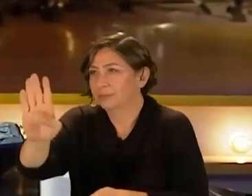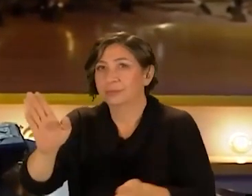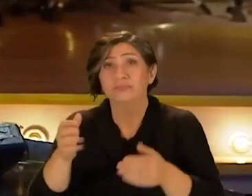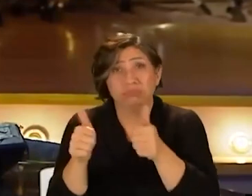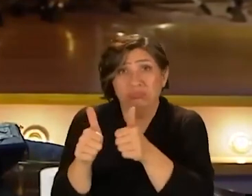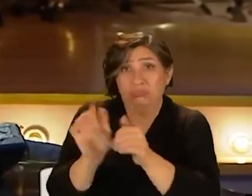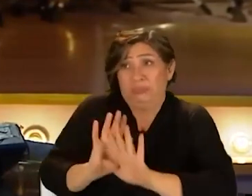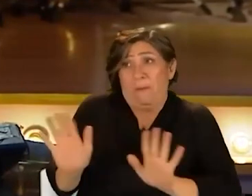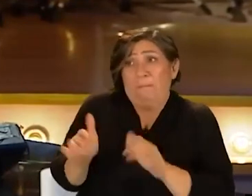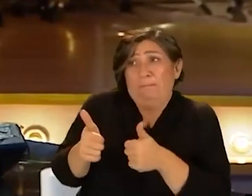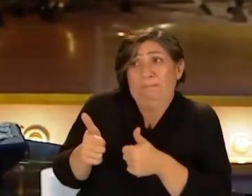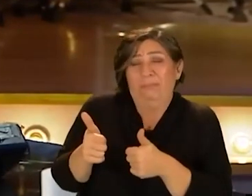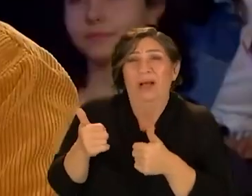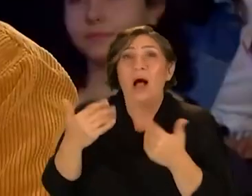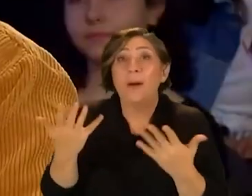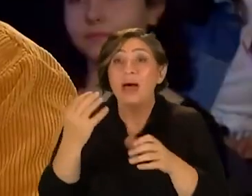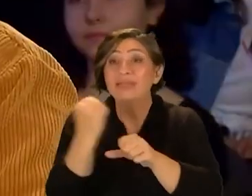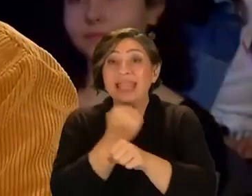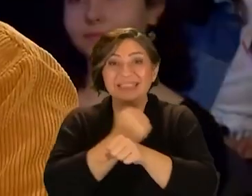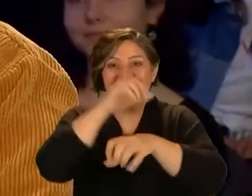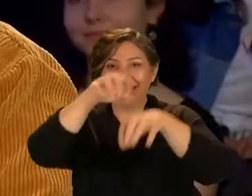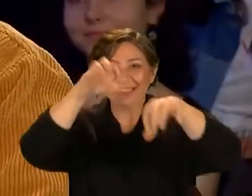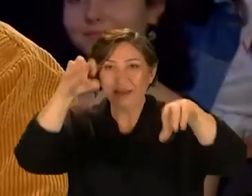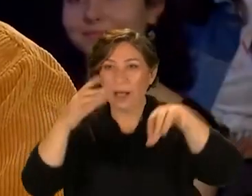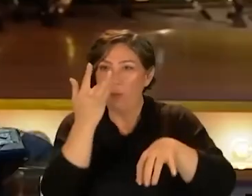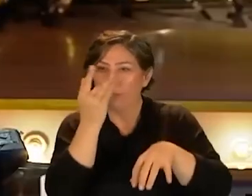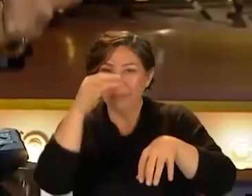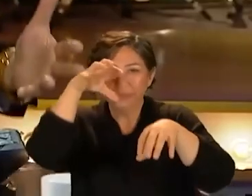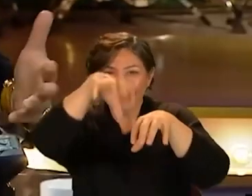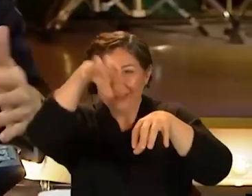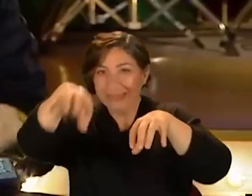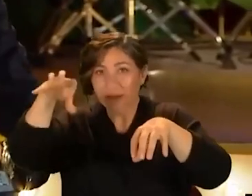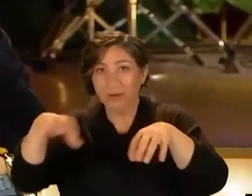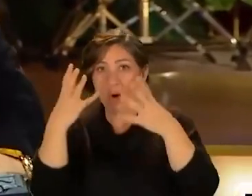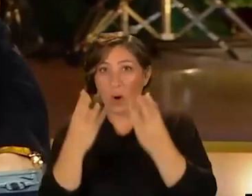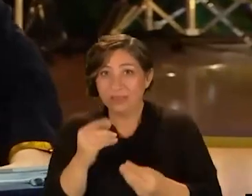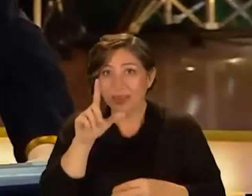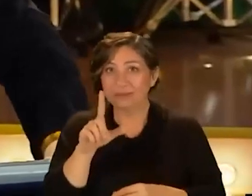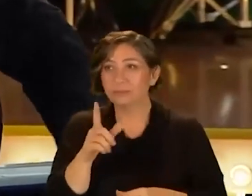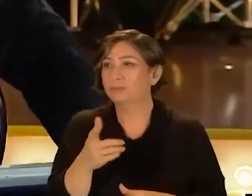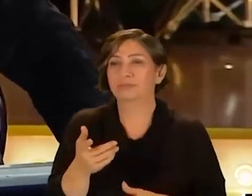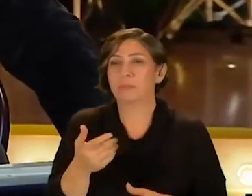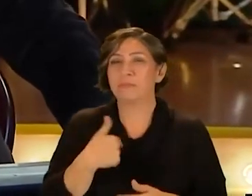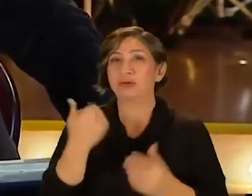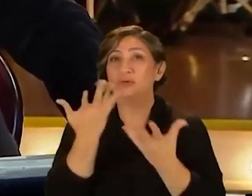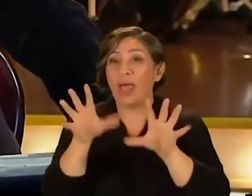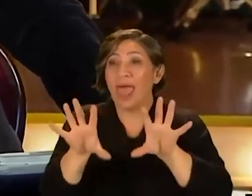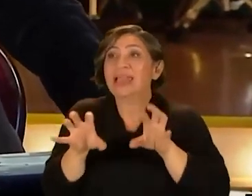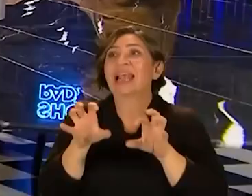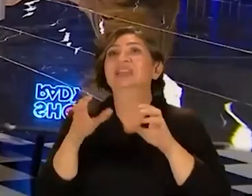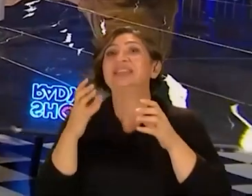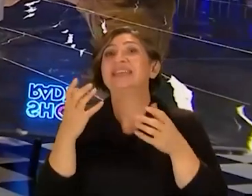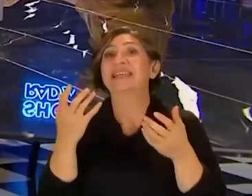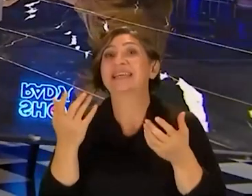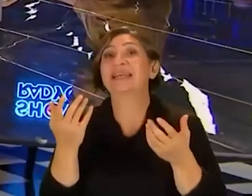gitti. Okey tamam acaba kayalar prodüksiyon olabilir mi yani bir şey olması lazım ama bence çok etkileyici